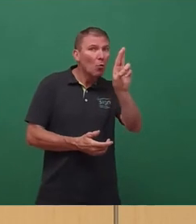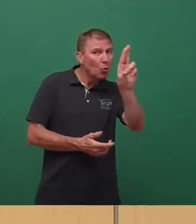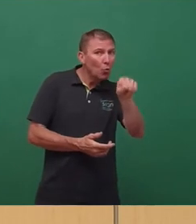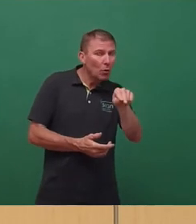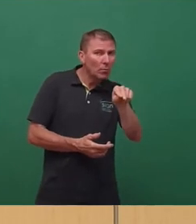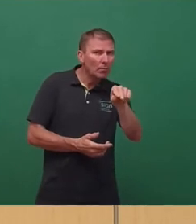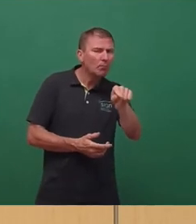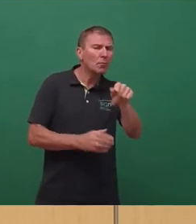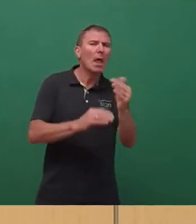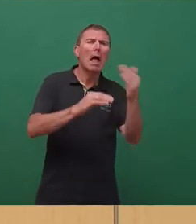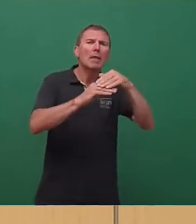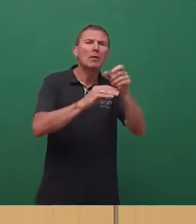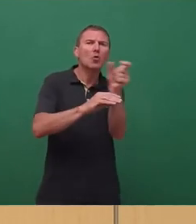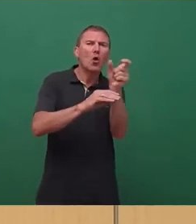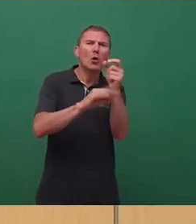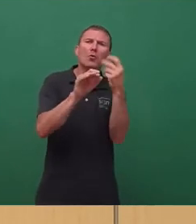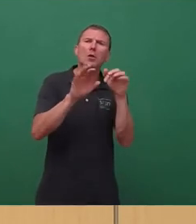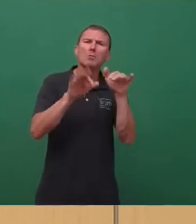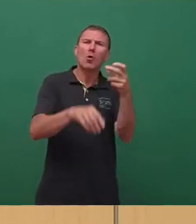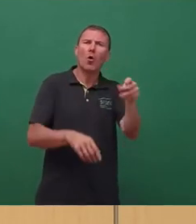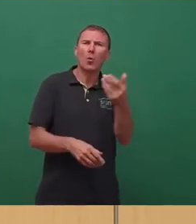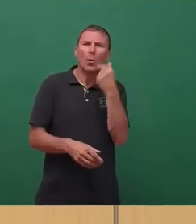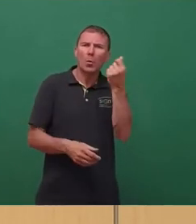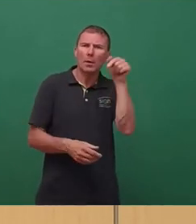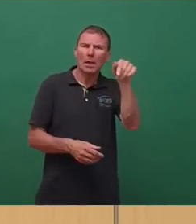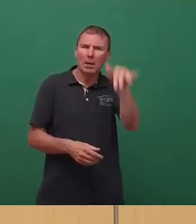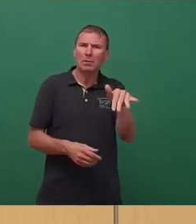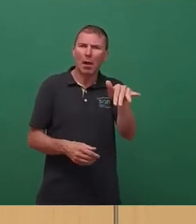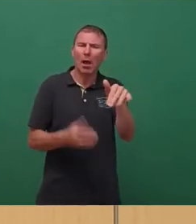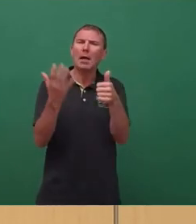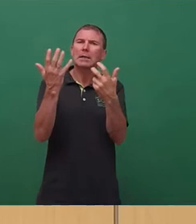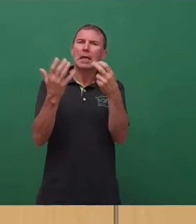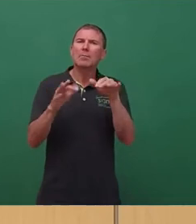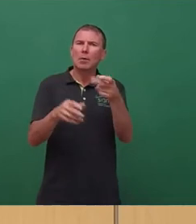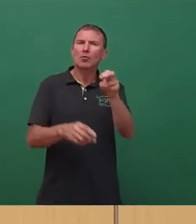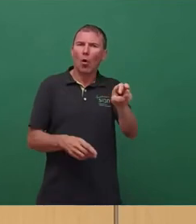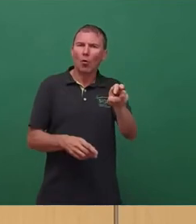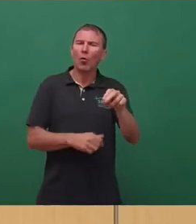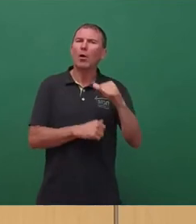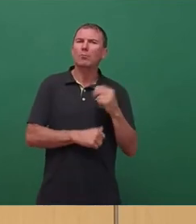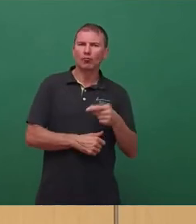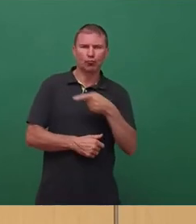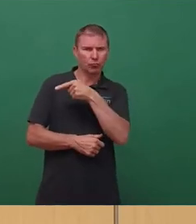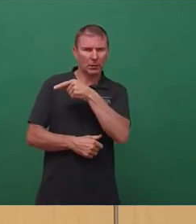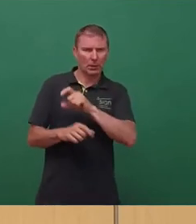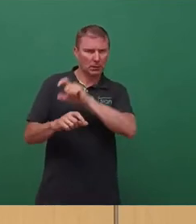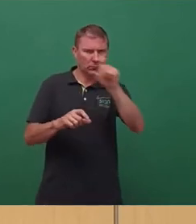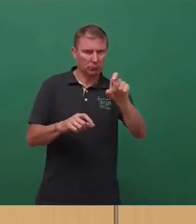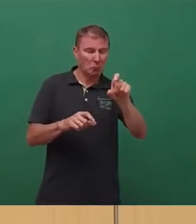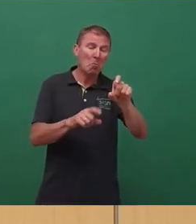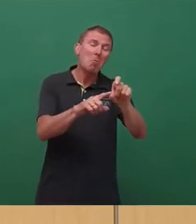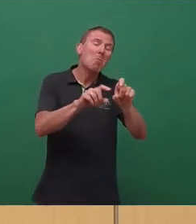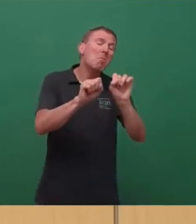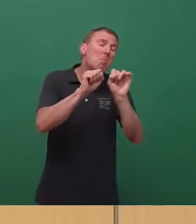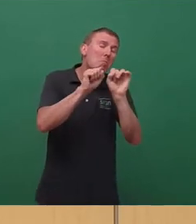Deckungslücke von 90 Millionen Euro vor, wovon 36 Millionen zu Lasten der Stadt geht. Gut, das kann möglicherweise